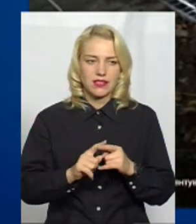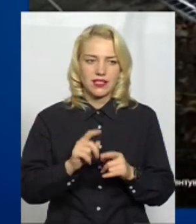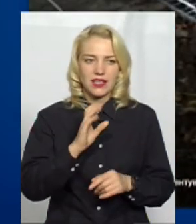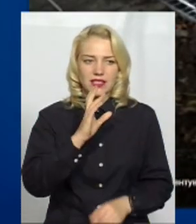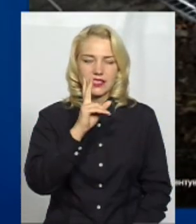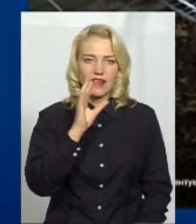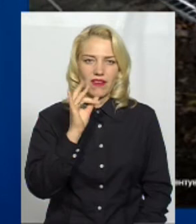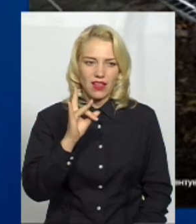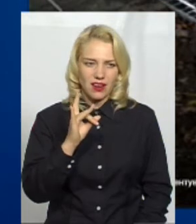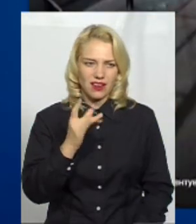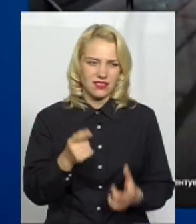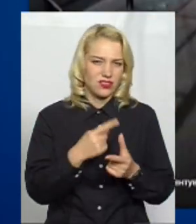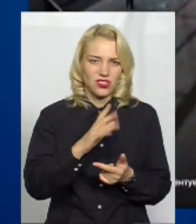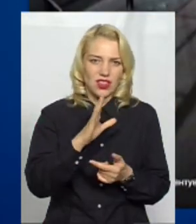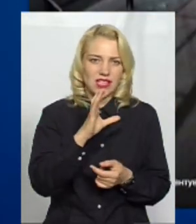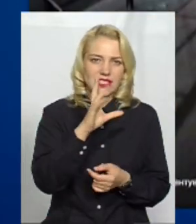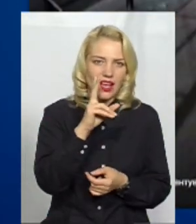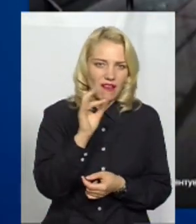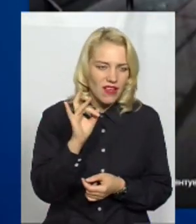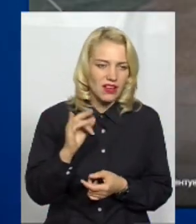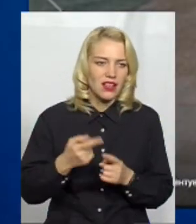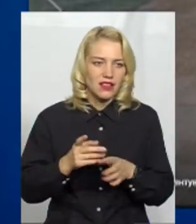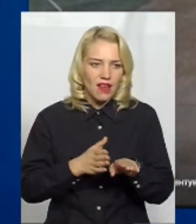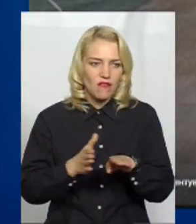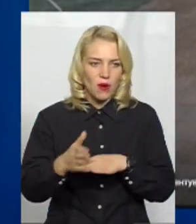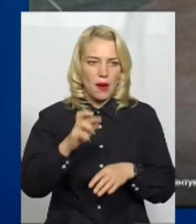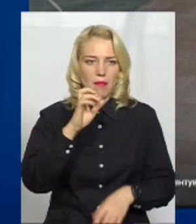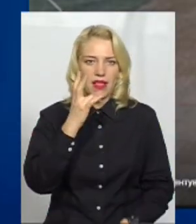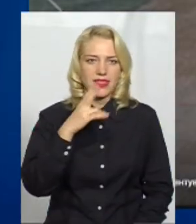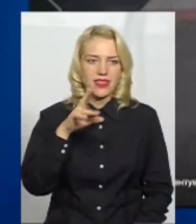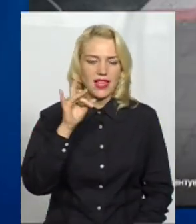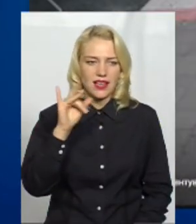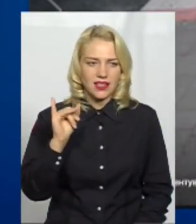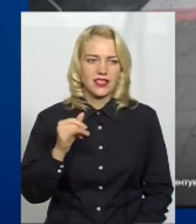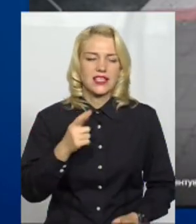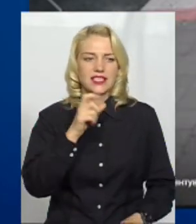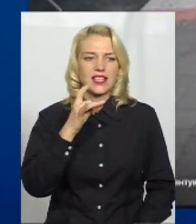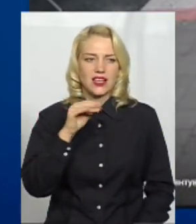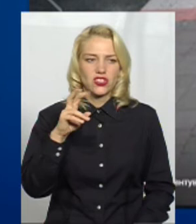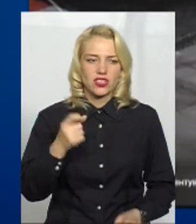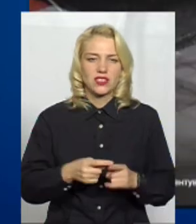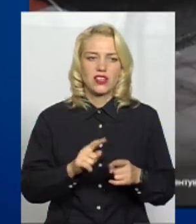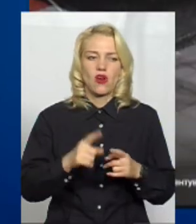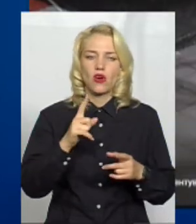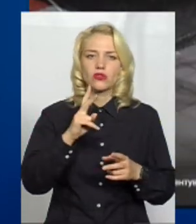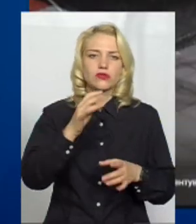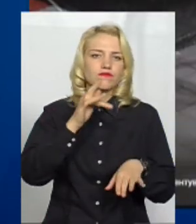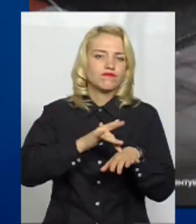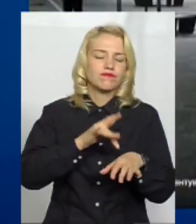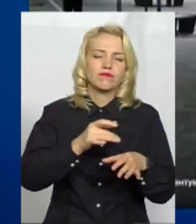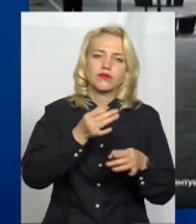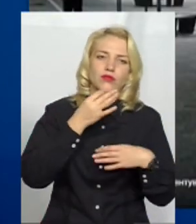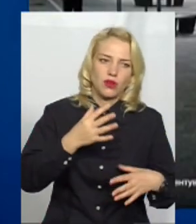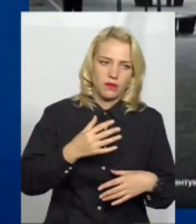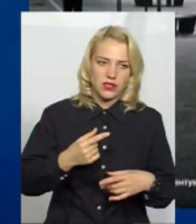сквера. Зараз, я сподіваюся, ви нам розкажете на розі вулицю Бендери і Зарічанської. В коментарях одні захоплюються, інші пишуть,